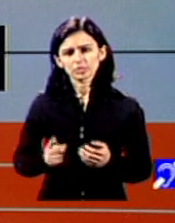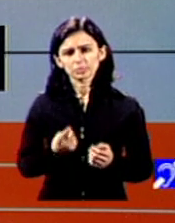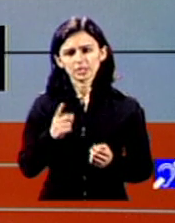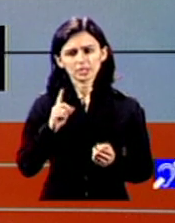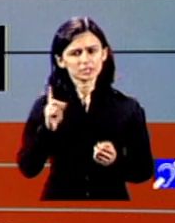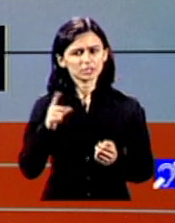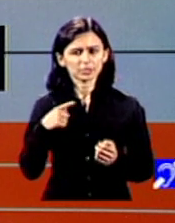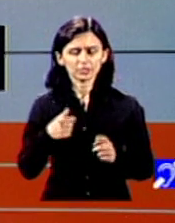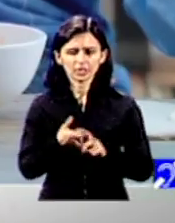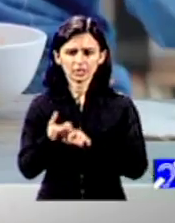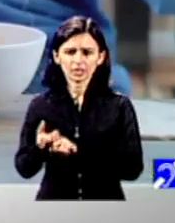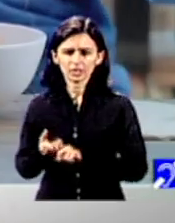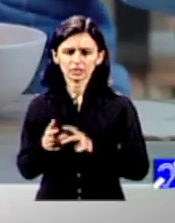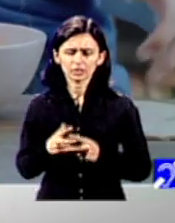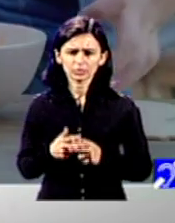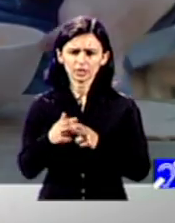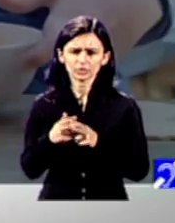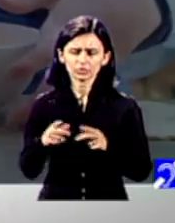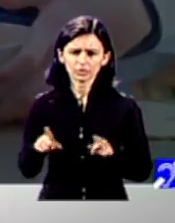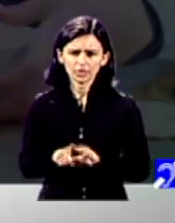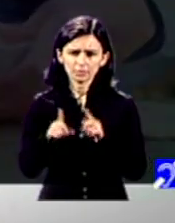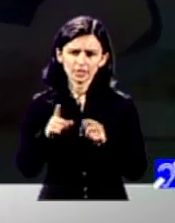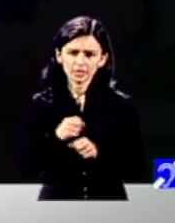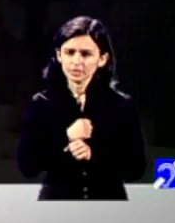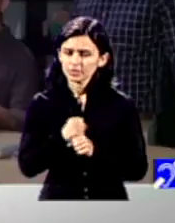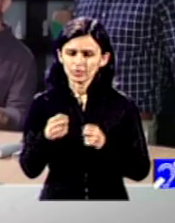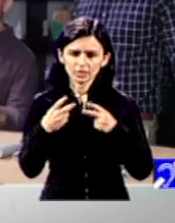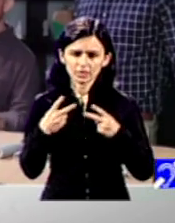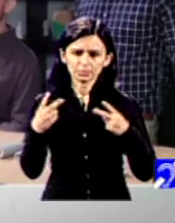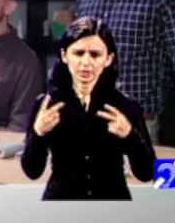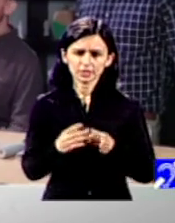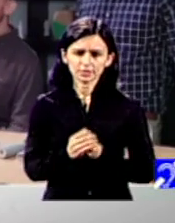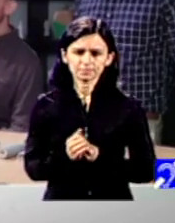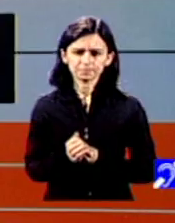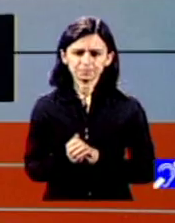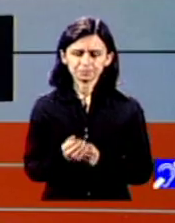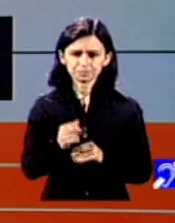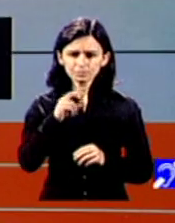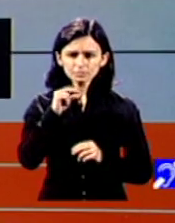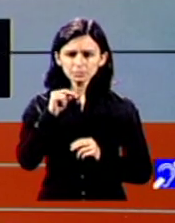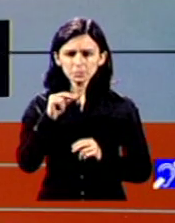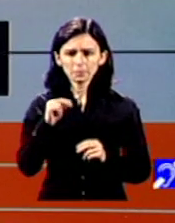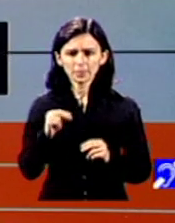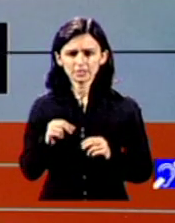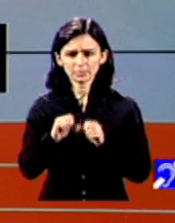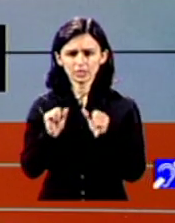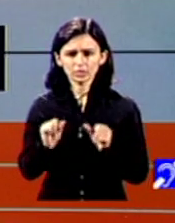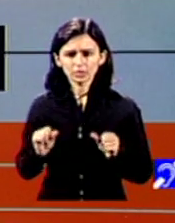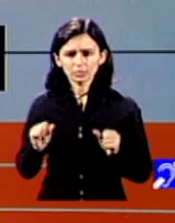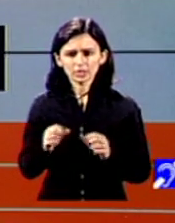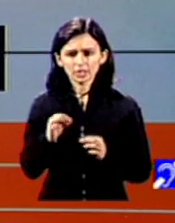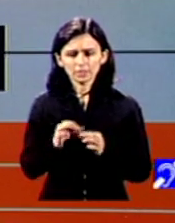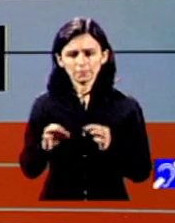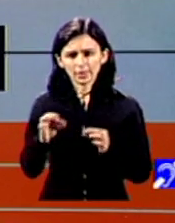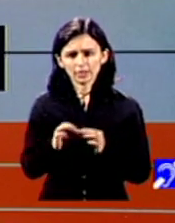imediat asta mi se pare că este extrem de valoros și de fapt dumneavoastră vorbiți despre un model economic care presupune reduceri de costuri pe termen